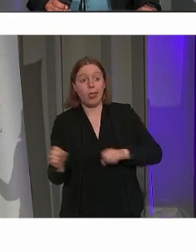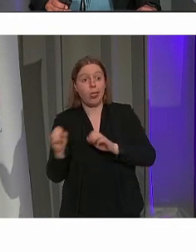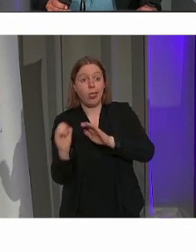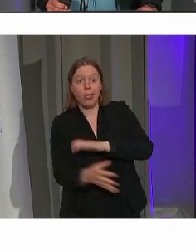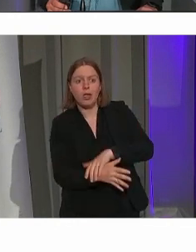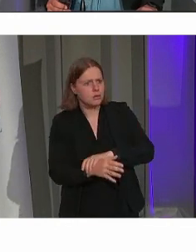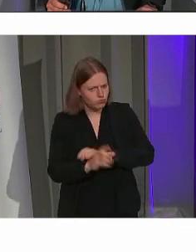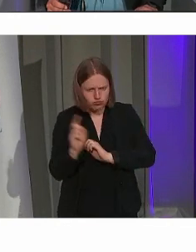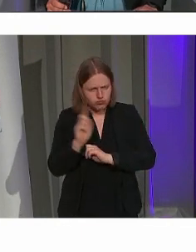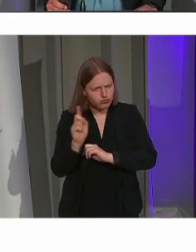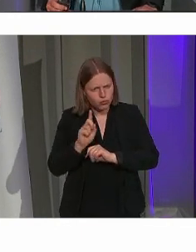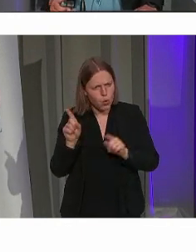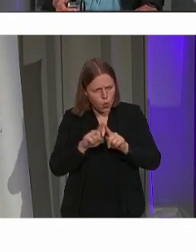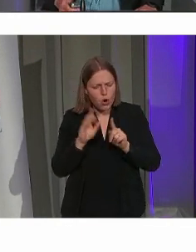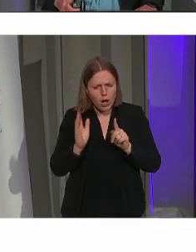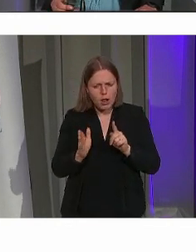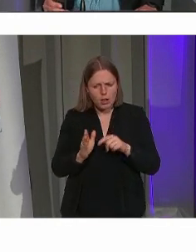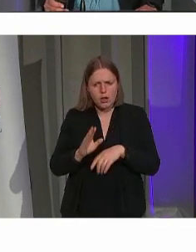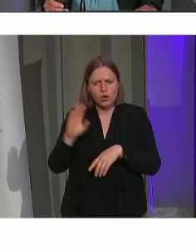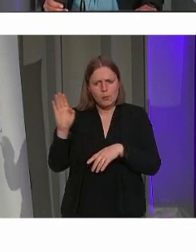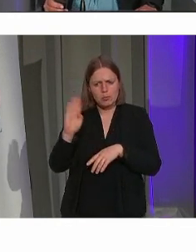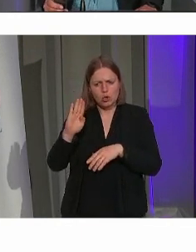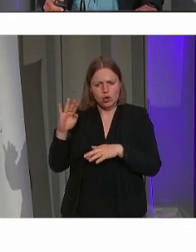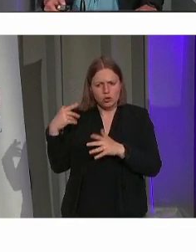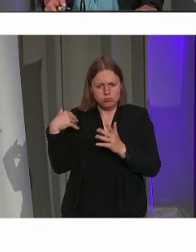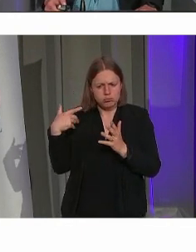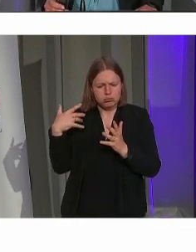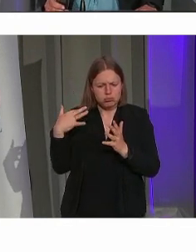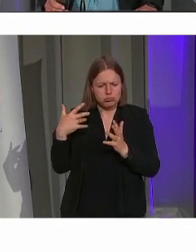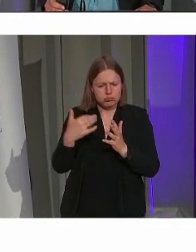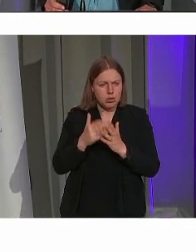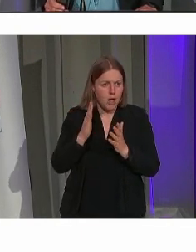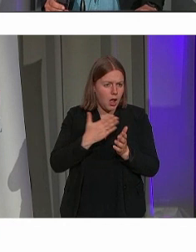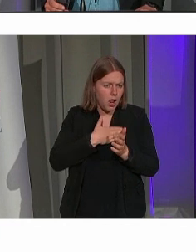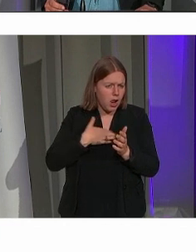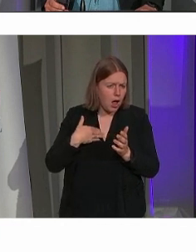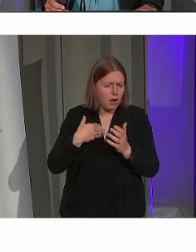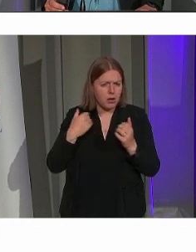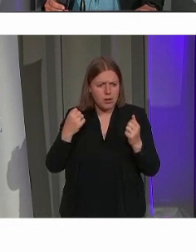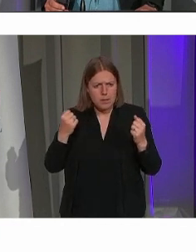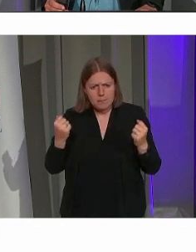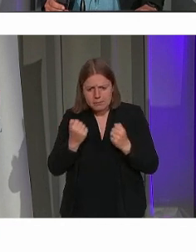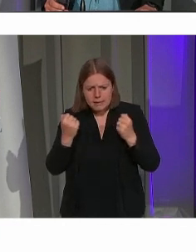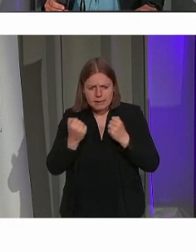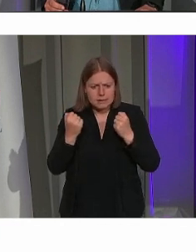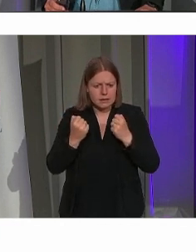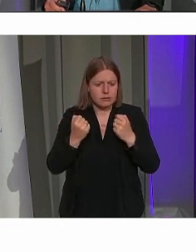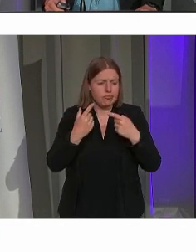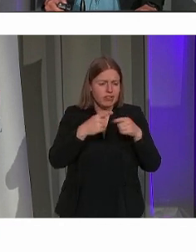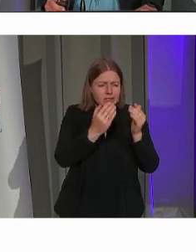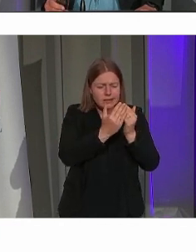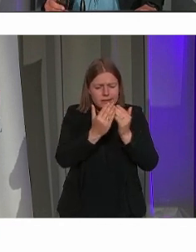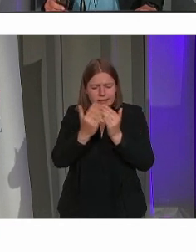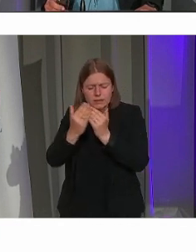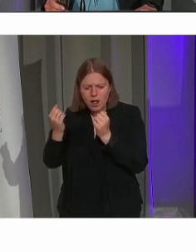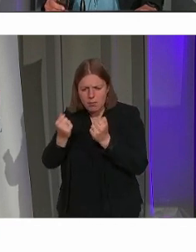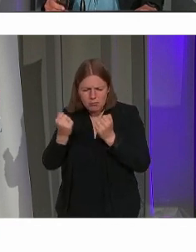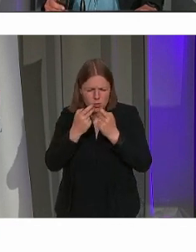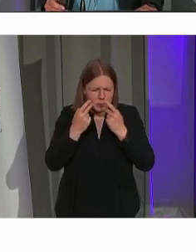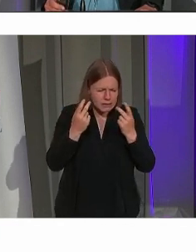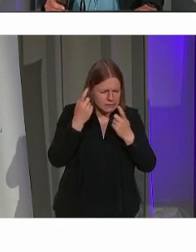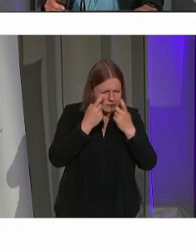Integendeel, Brugge is een stad die al heel lang binnen verschillende diensten aan